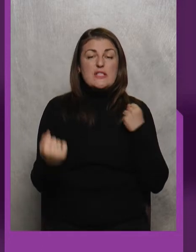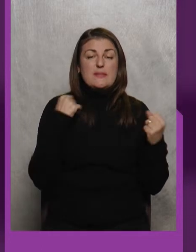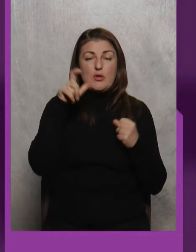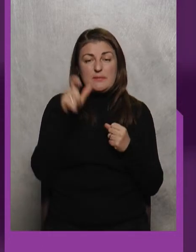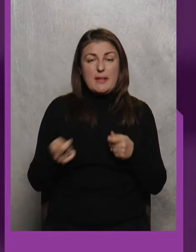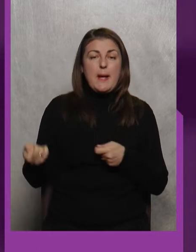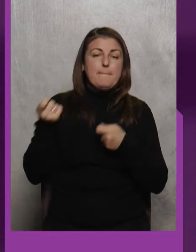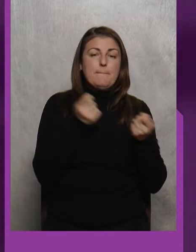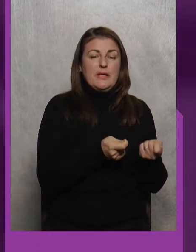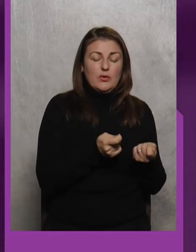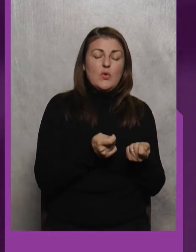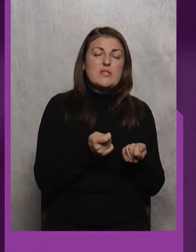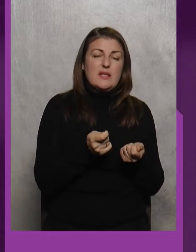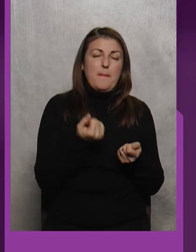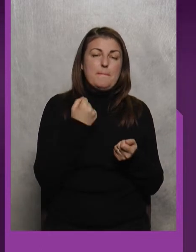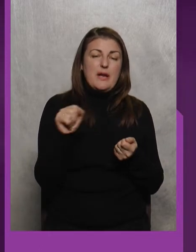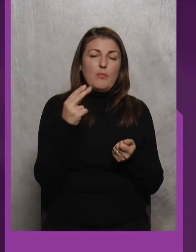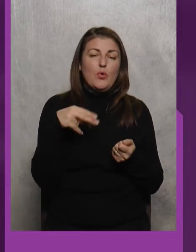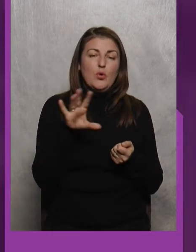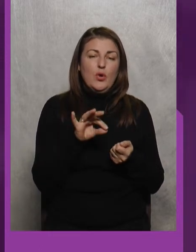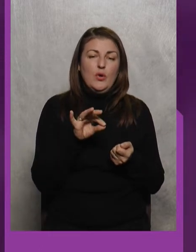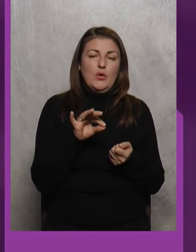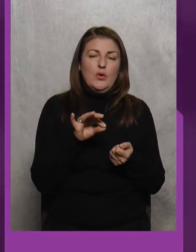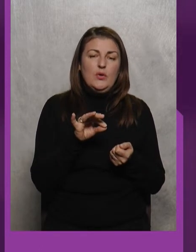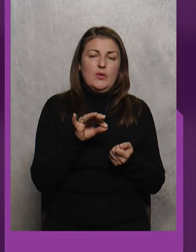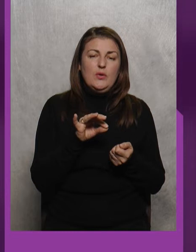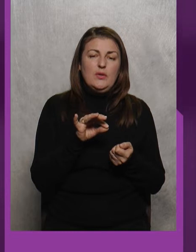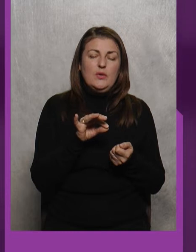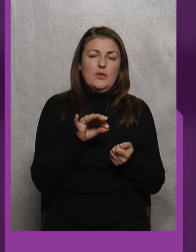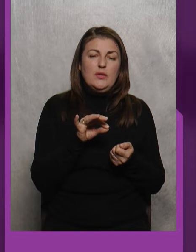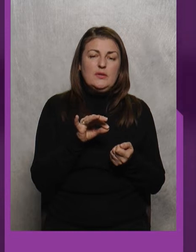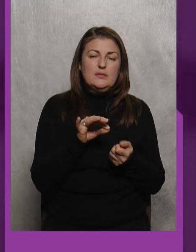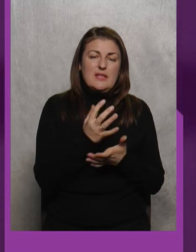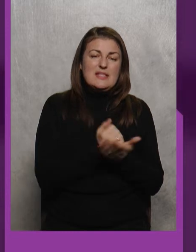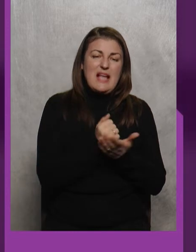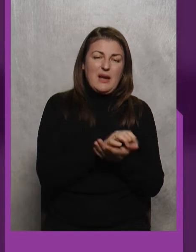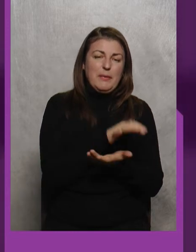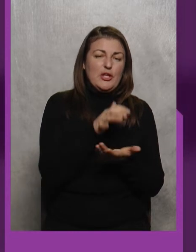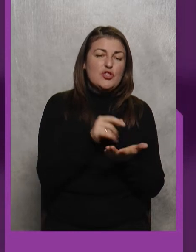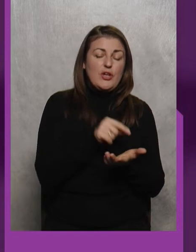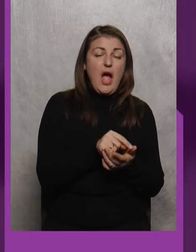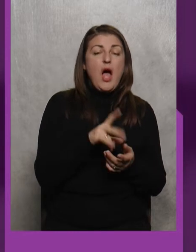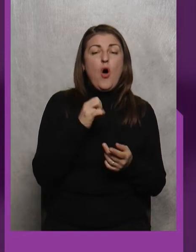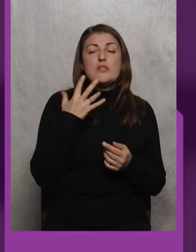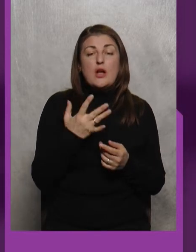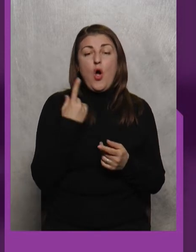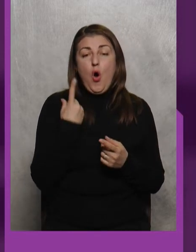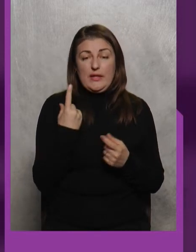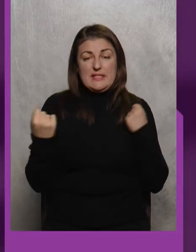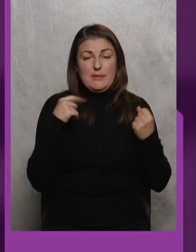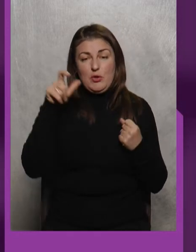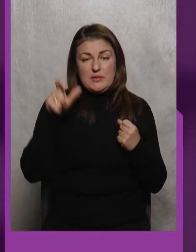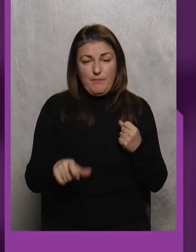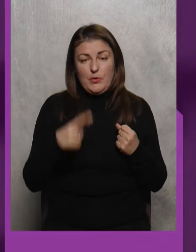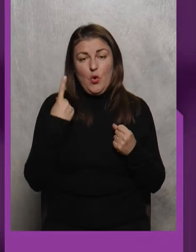приносить перемогу до скрабнички Так, ну скільки? Один спортсмен,